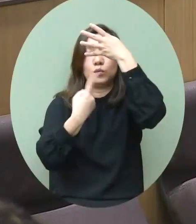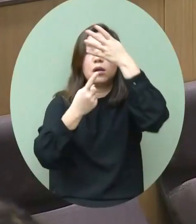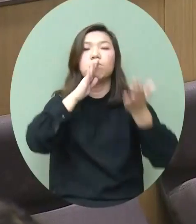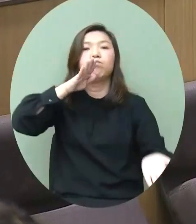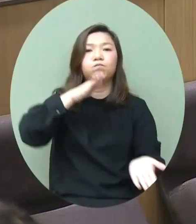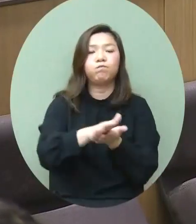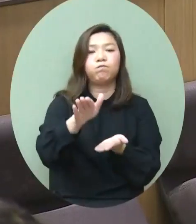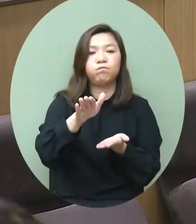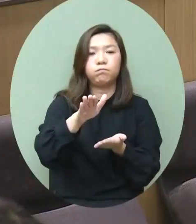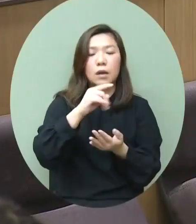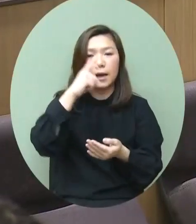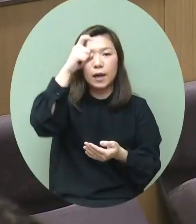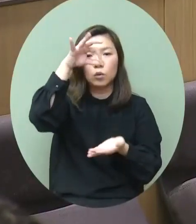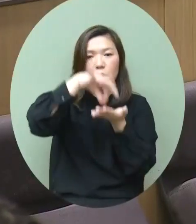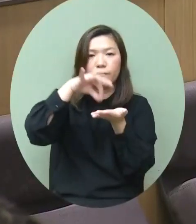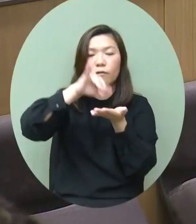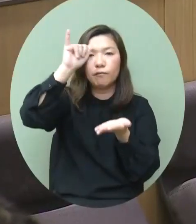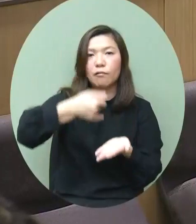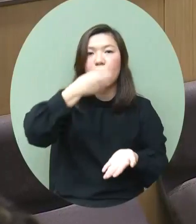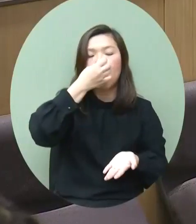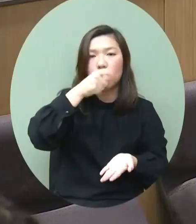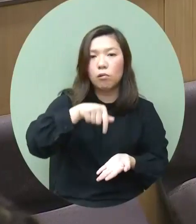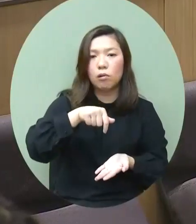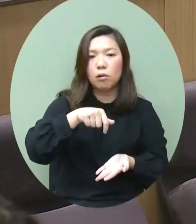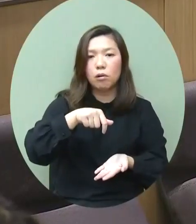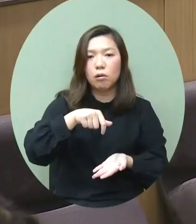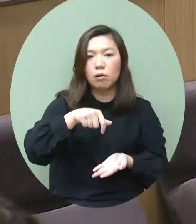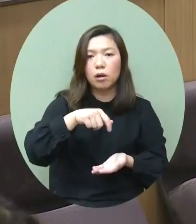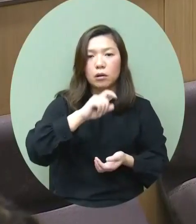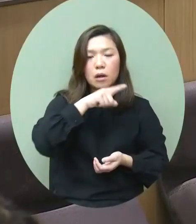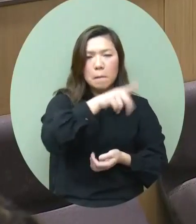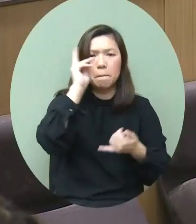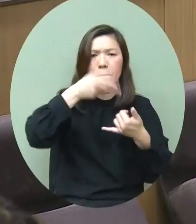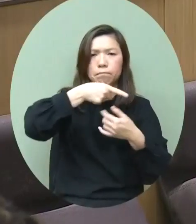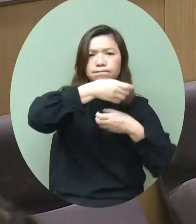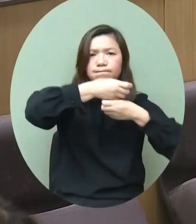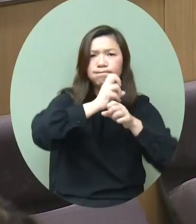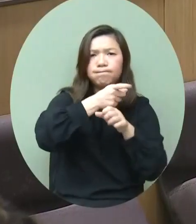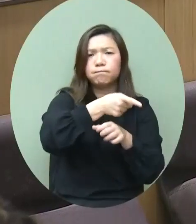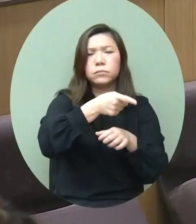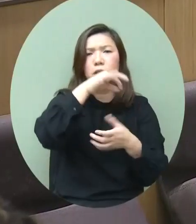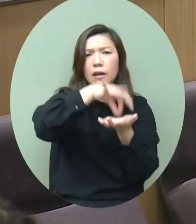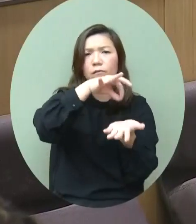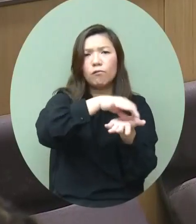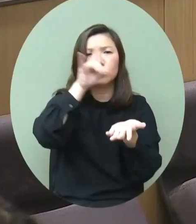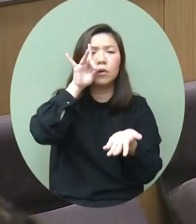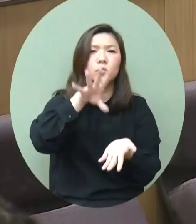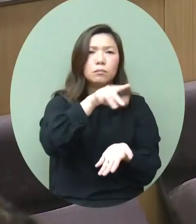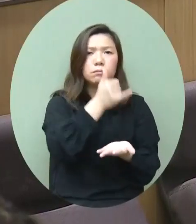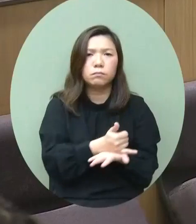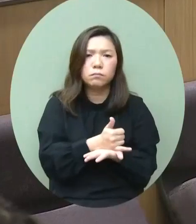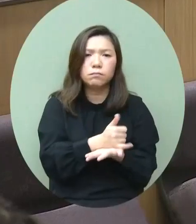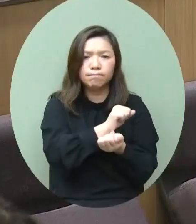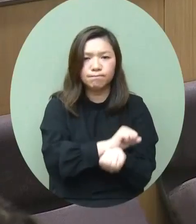銷的九個地方港人可以回到香港而需要在指令酒店的接受強檢的請問特首現在